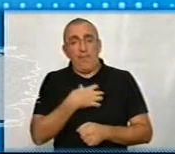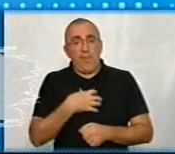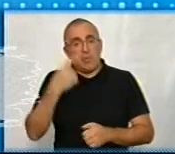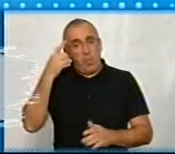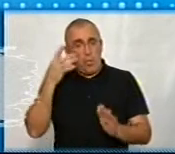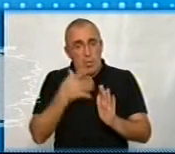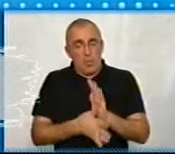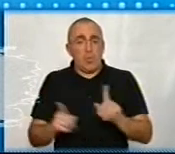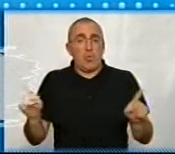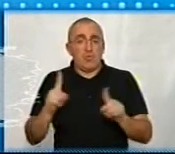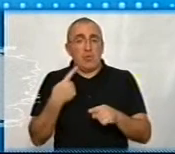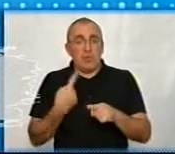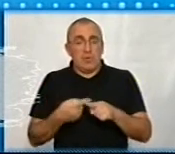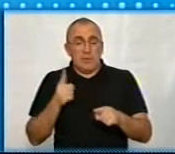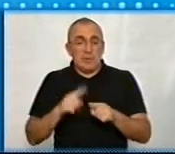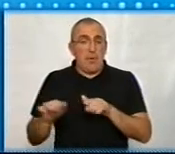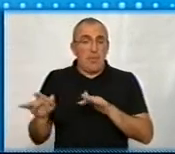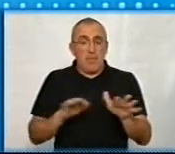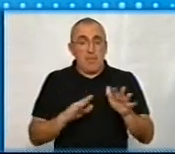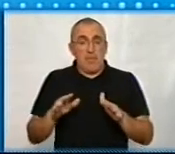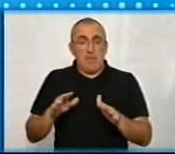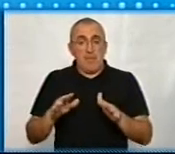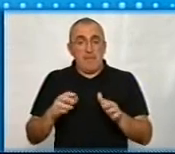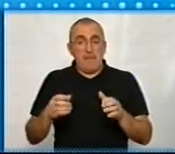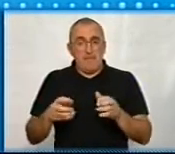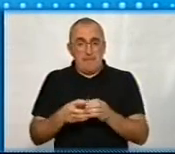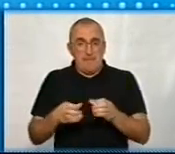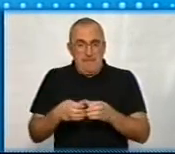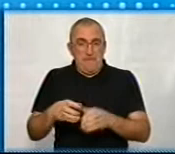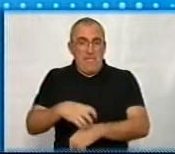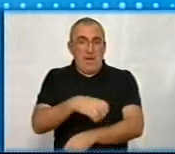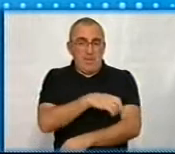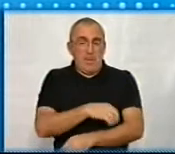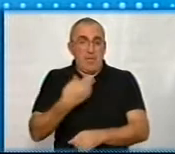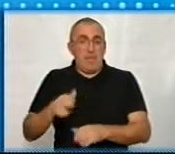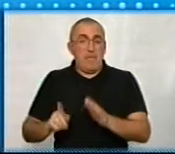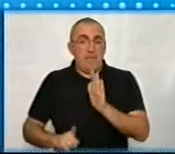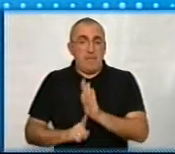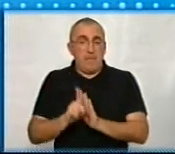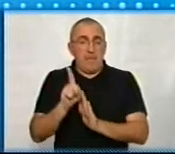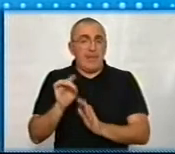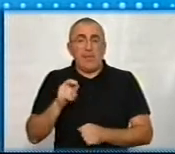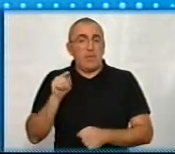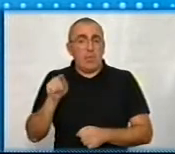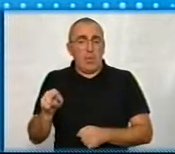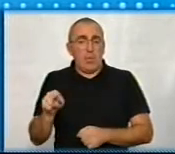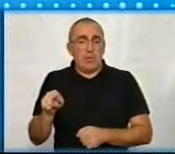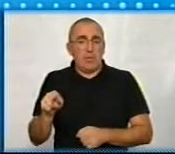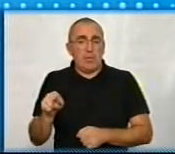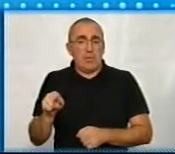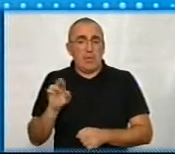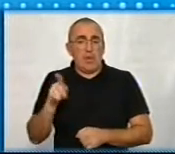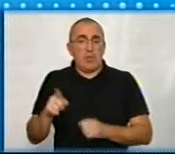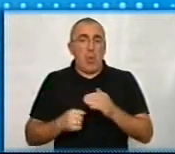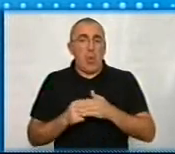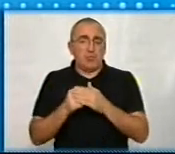розуміти, що оцей процес партізації, який пішов, він пішов не на той, як то кажуть,